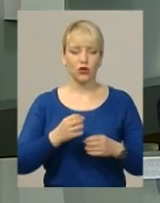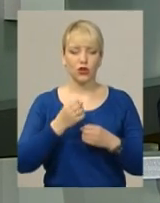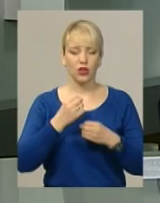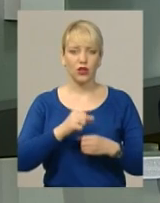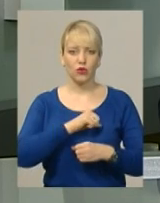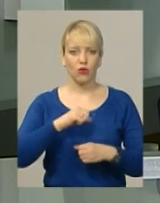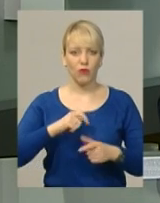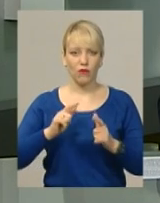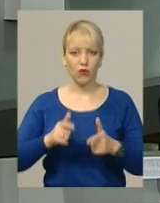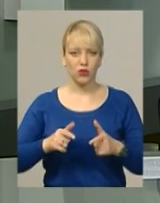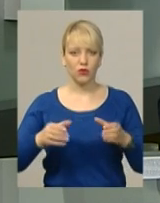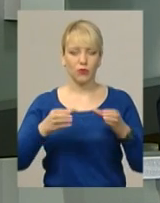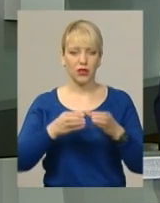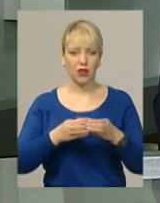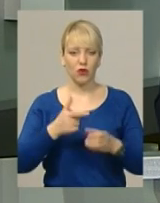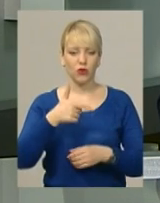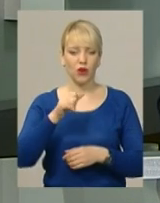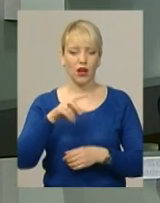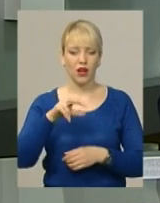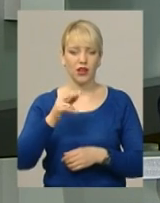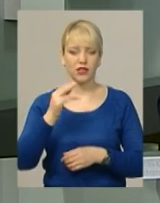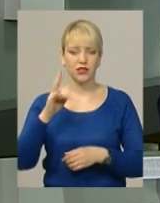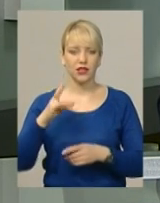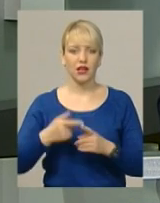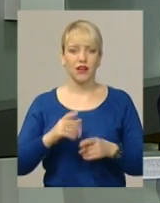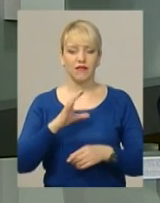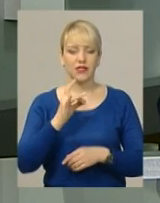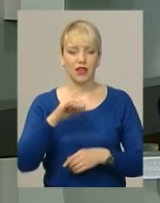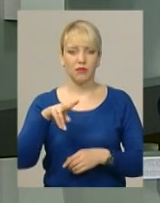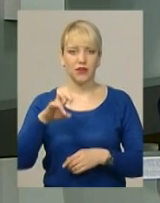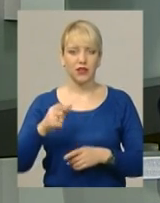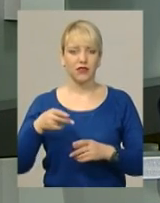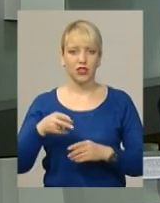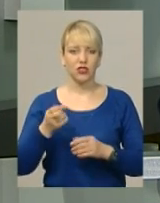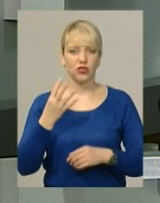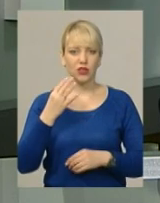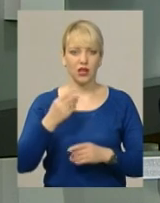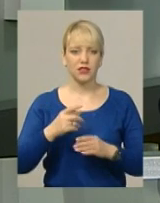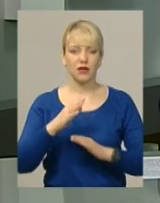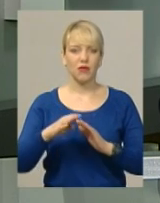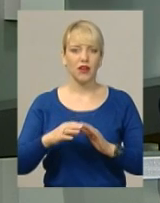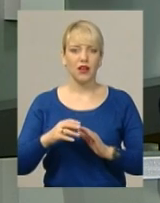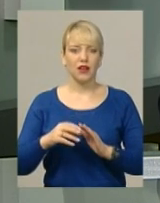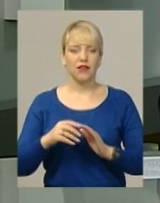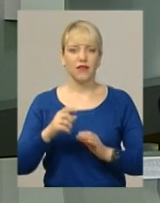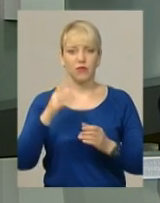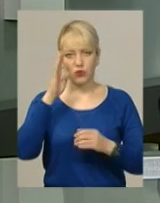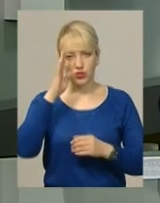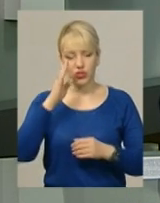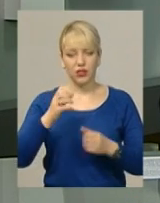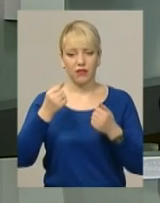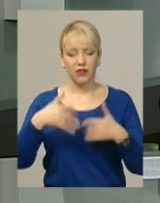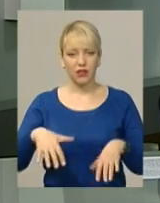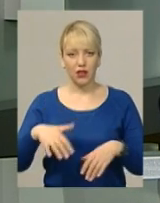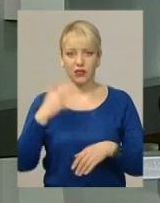Віталій Галіцин. У сергні 2014-го чоловік отримав поранення під Новоазовським Донецької області і втратив зір. Лікувався